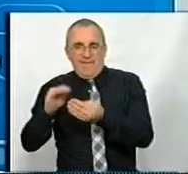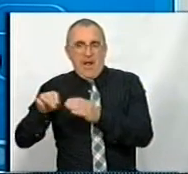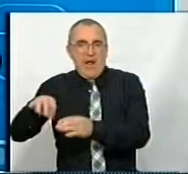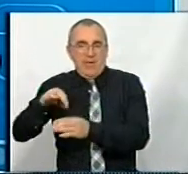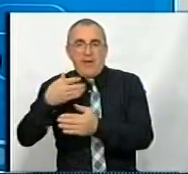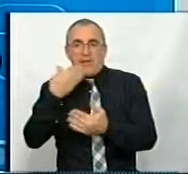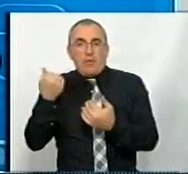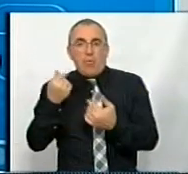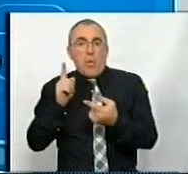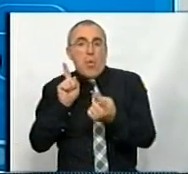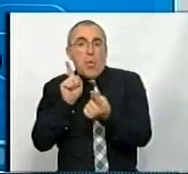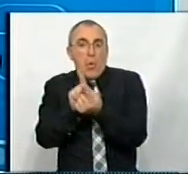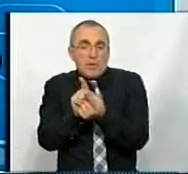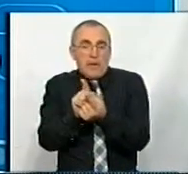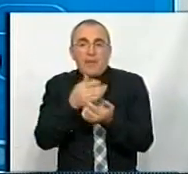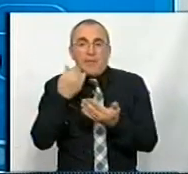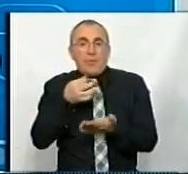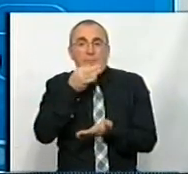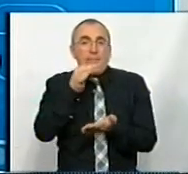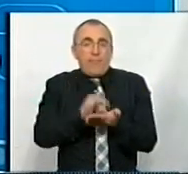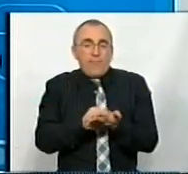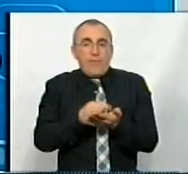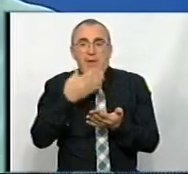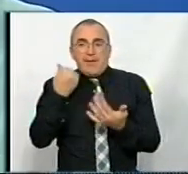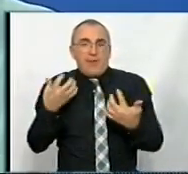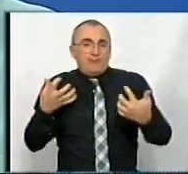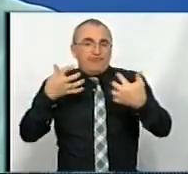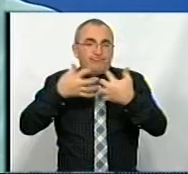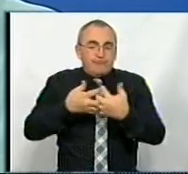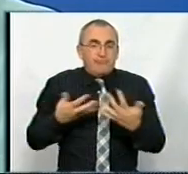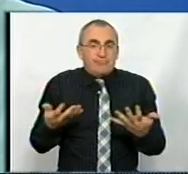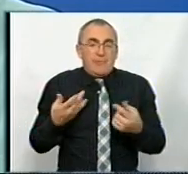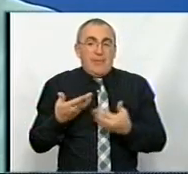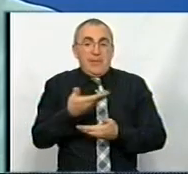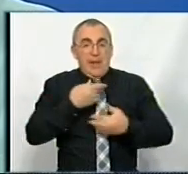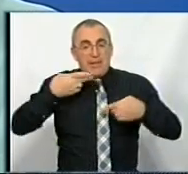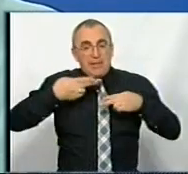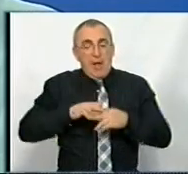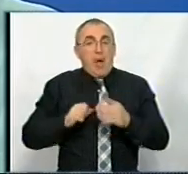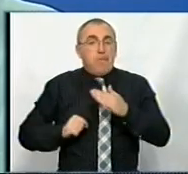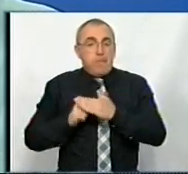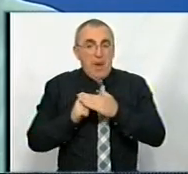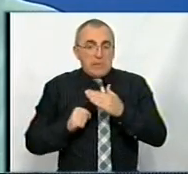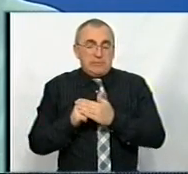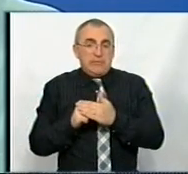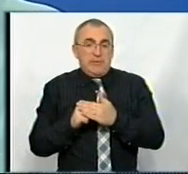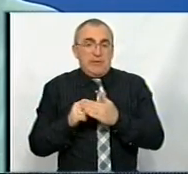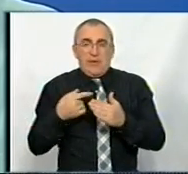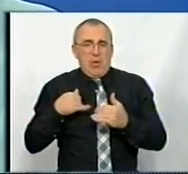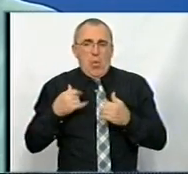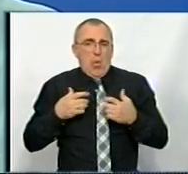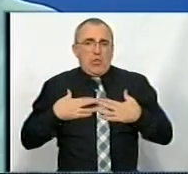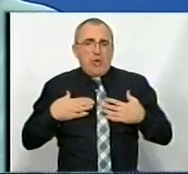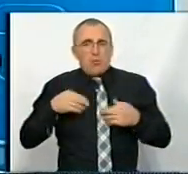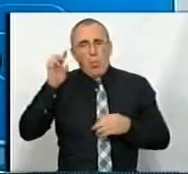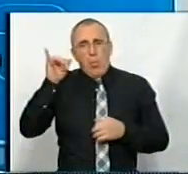Нема контакту, нема відповідальності, нема соціалізації. І наша технічна база зараз, я не говорю тільки при нашому університету